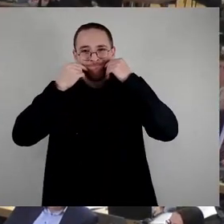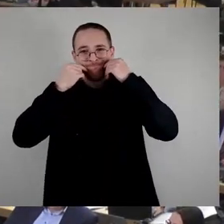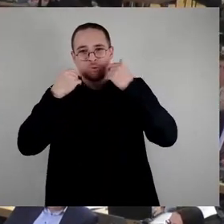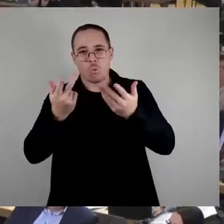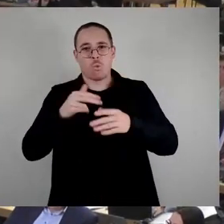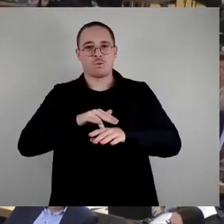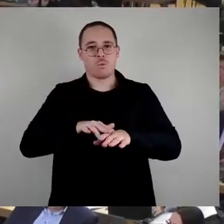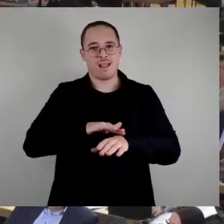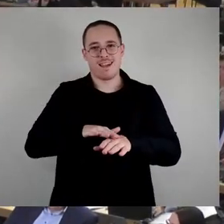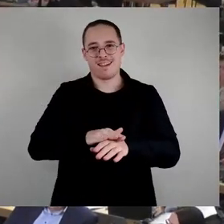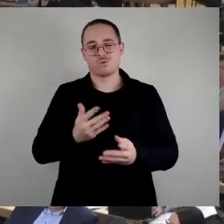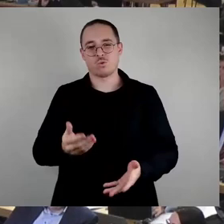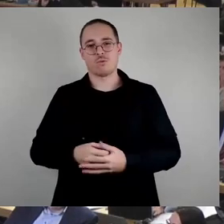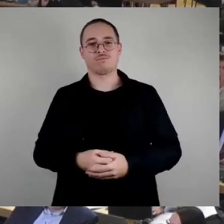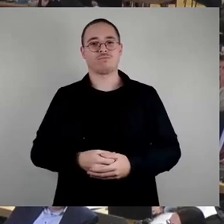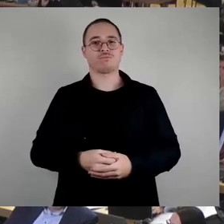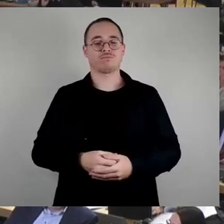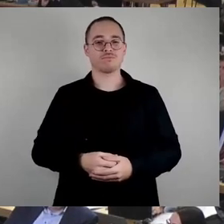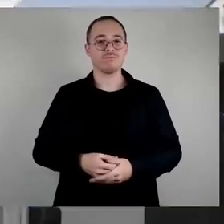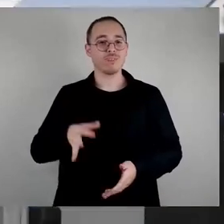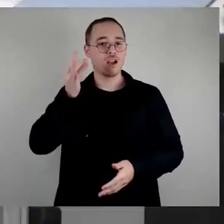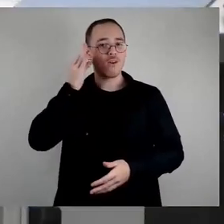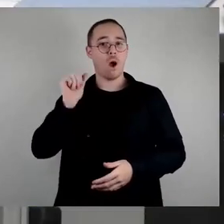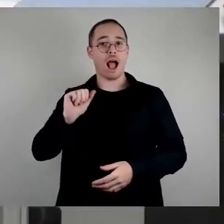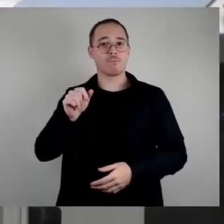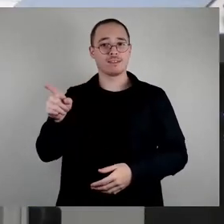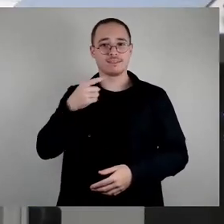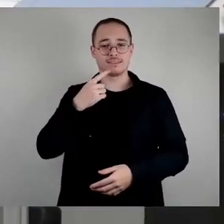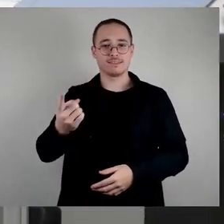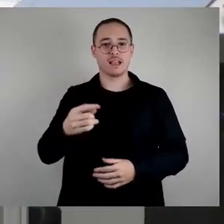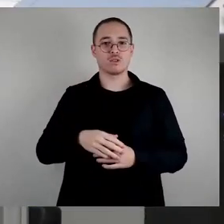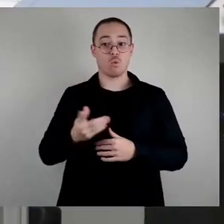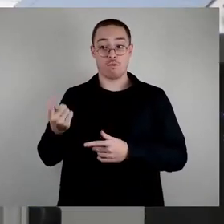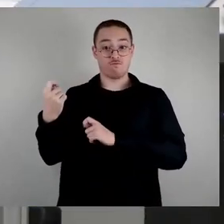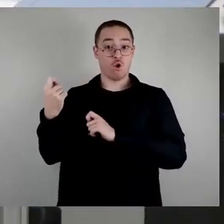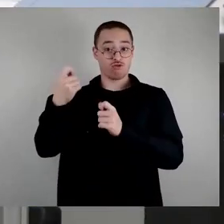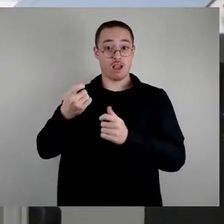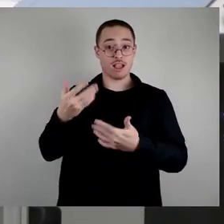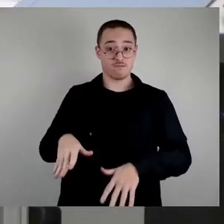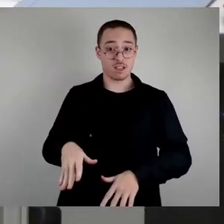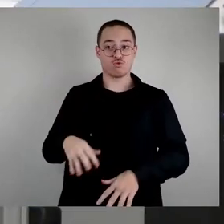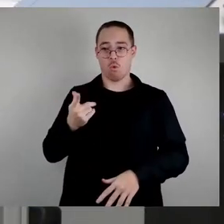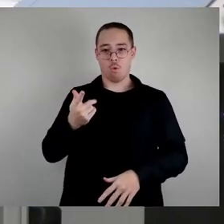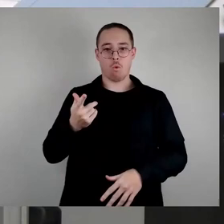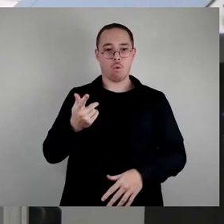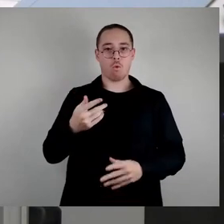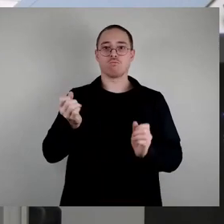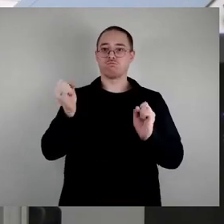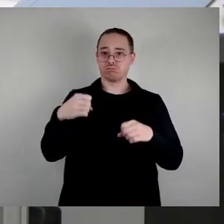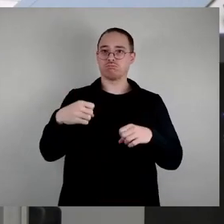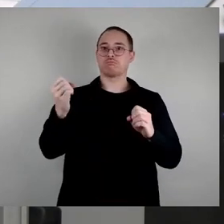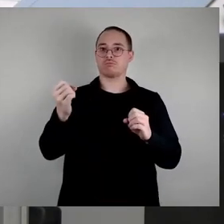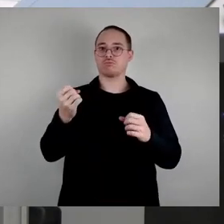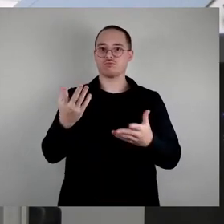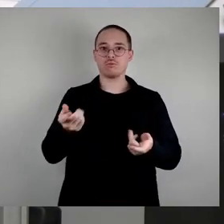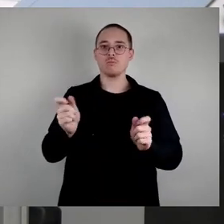Und die Frau Abel hat gesagt, dieser Vorschlag, wäre gekommen und der wäre beschlossen worden. Die Frau Hölle-Wengo sagt, der